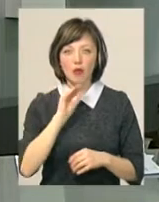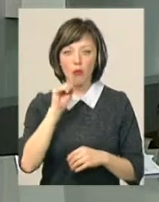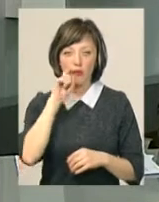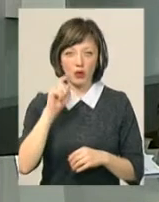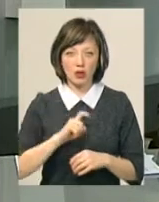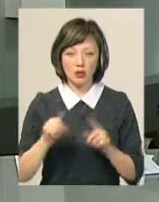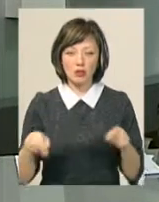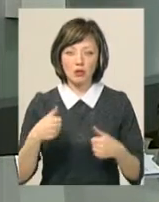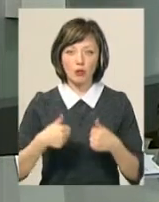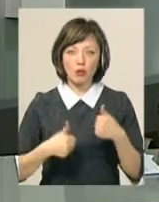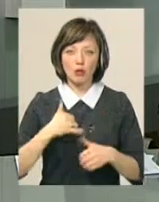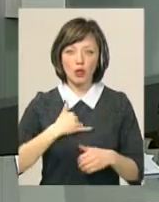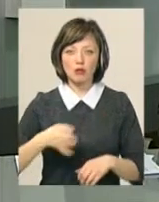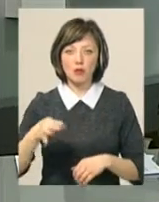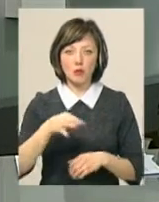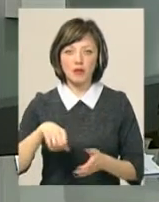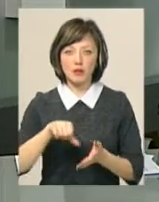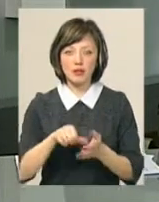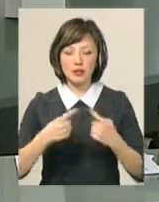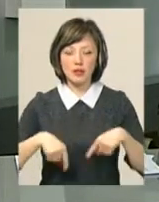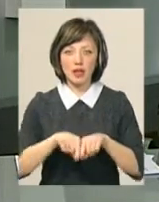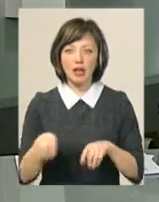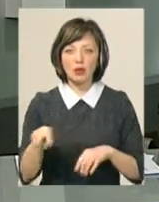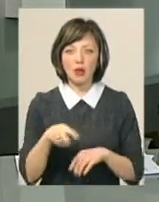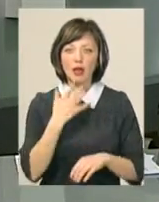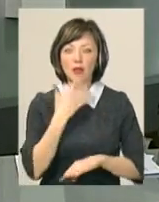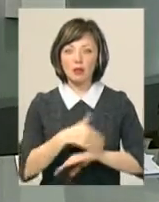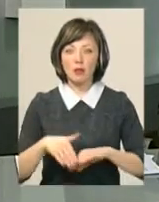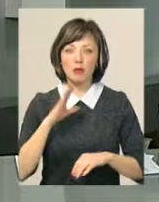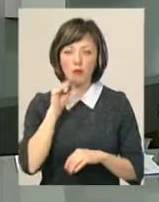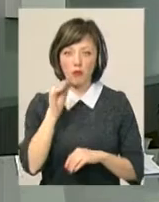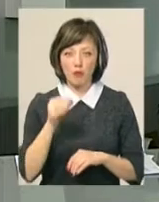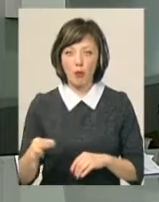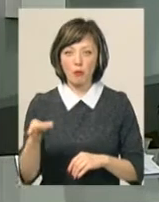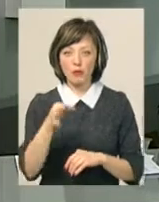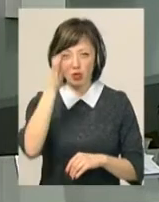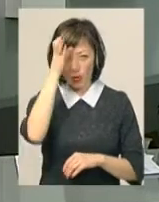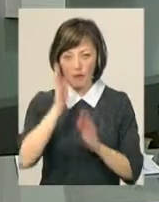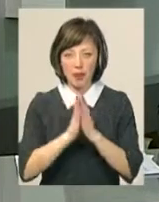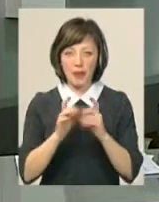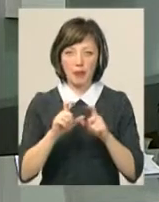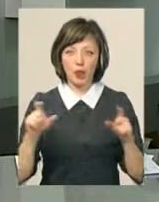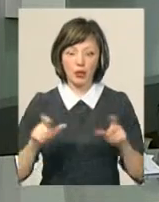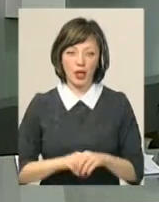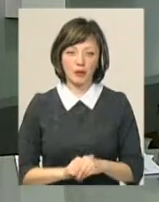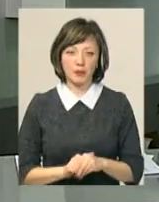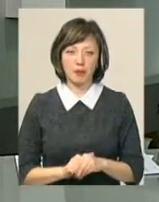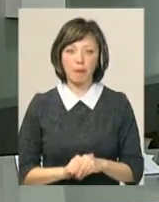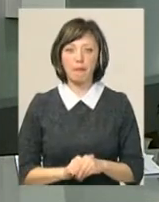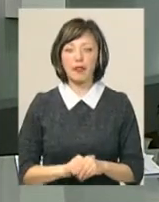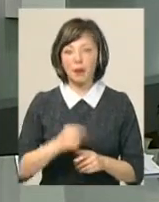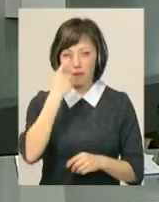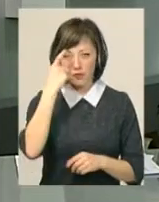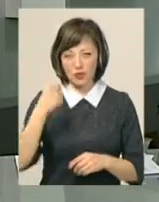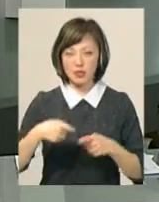Організатором конкурсу в нашому краї виступив відділ літератури іноземними мовами обласної наукової бібліотеки. Як повідомила за